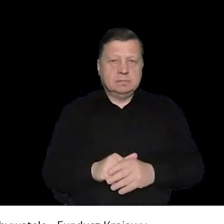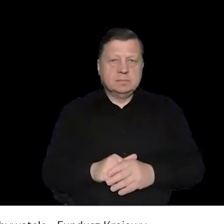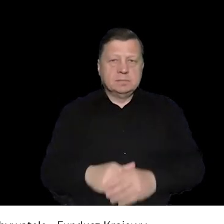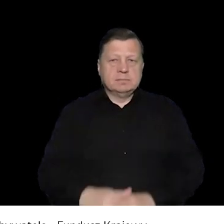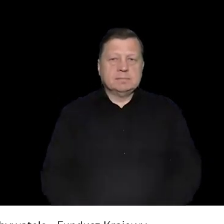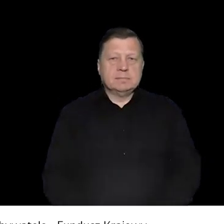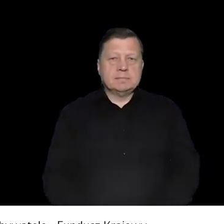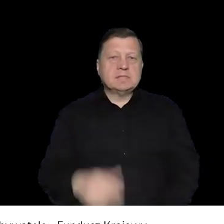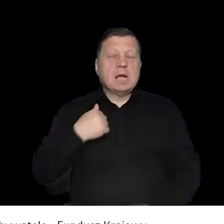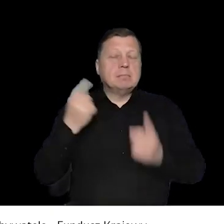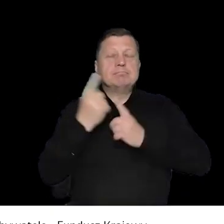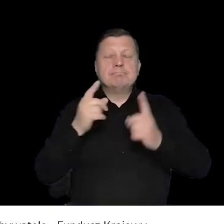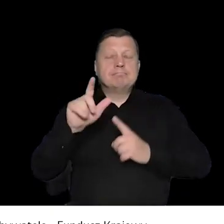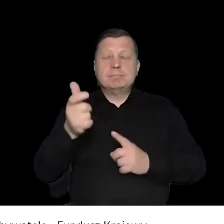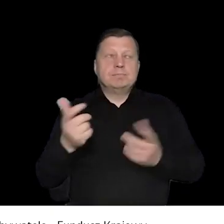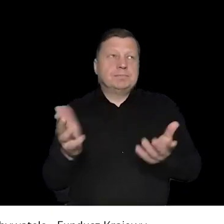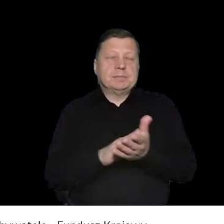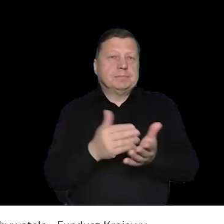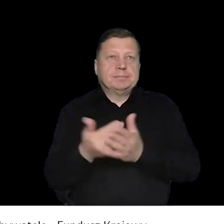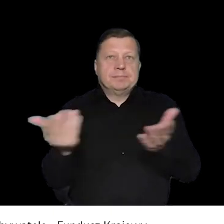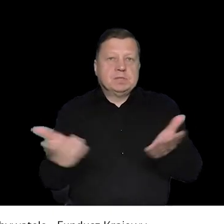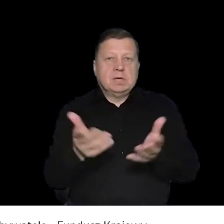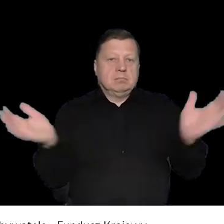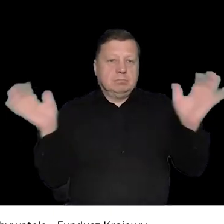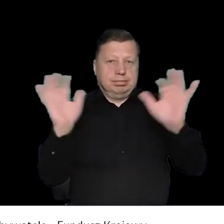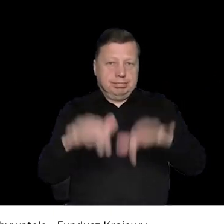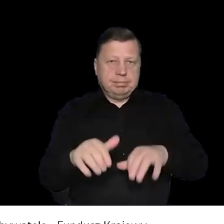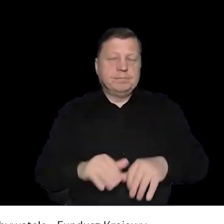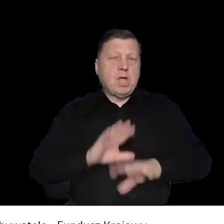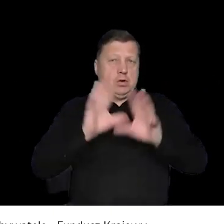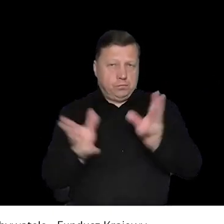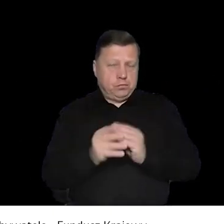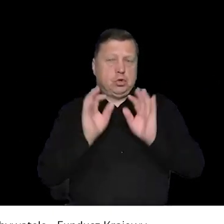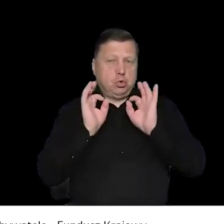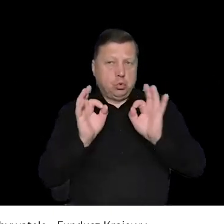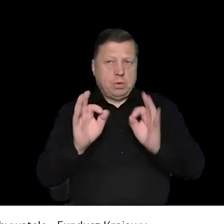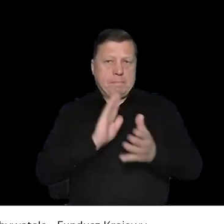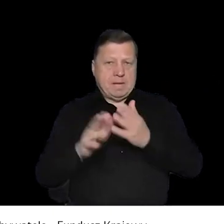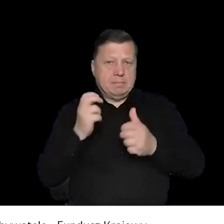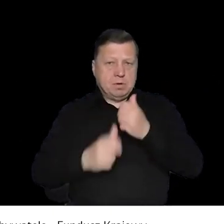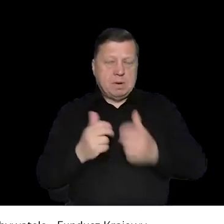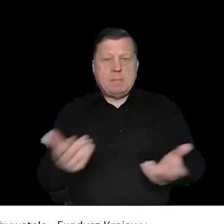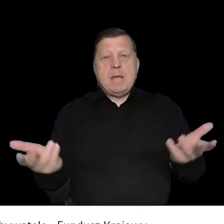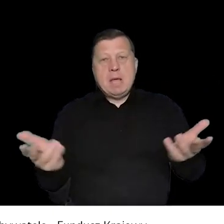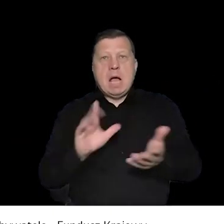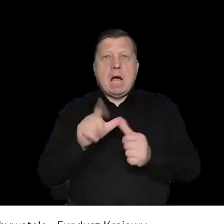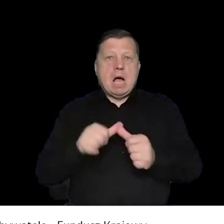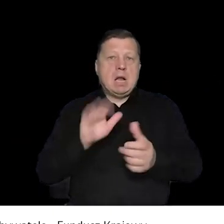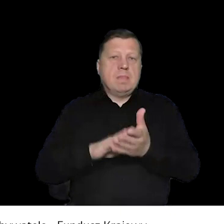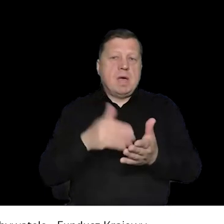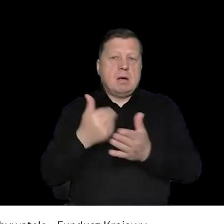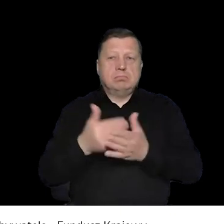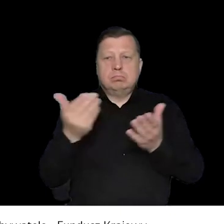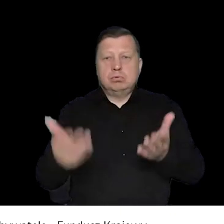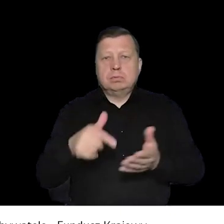To znaczy ja nawet nie mówię o zagrożeniu jakby z zewnątrz, ale na przykład myślę o takiej sytuacji, że nie wiem, że